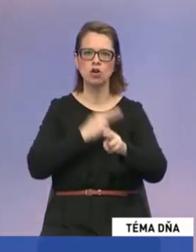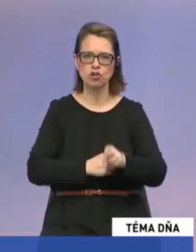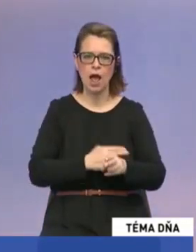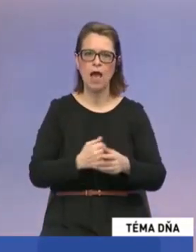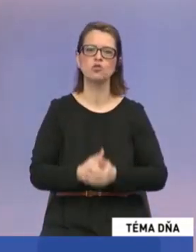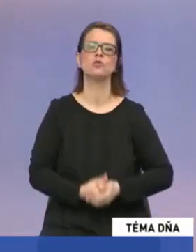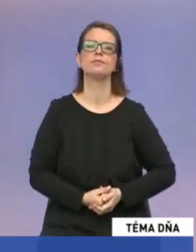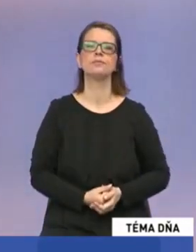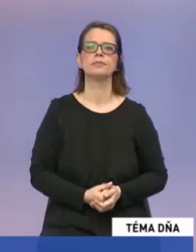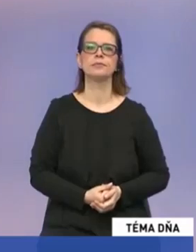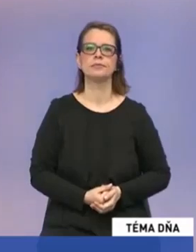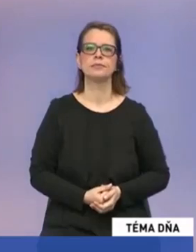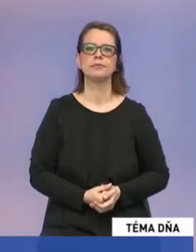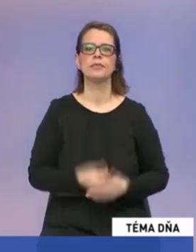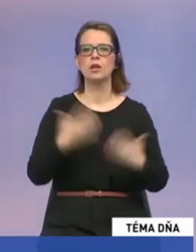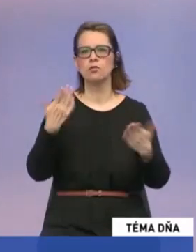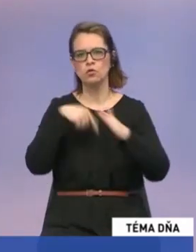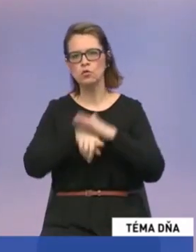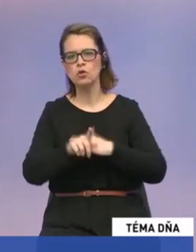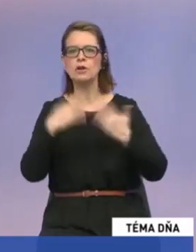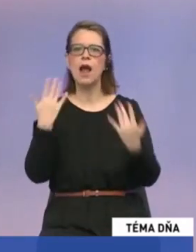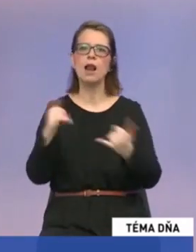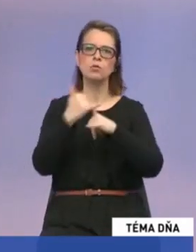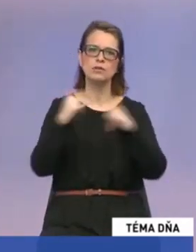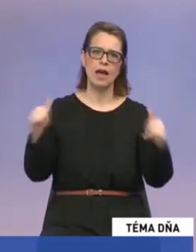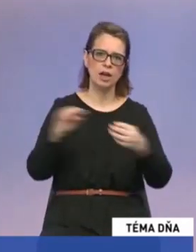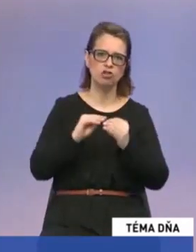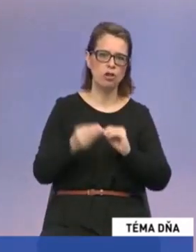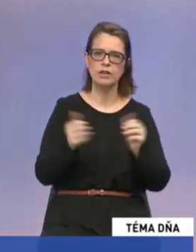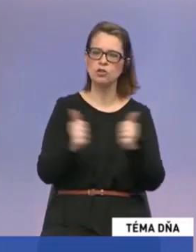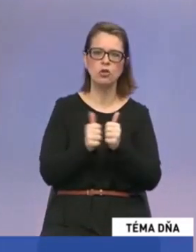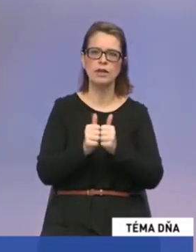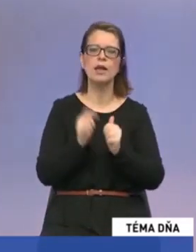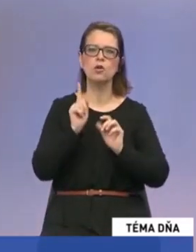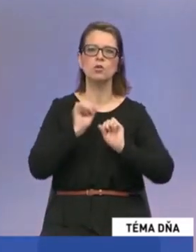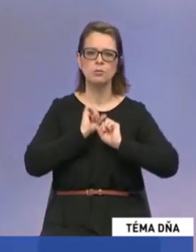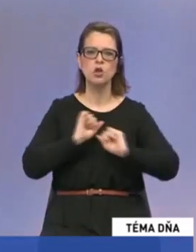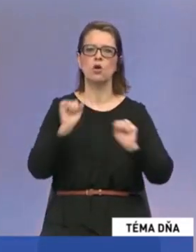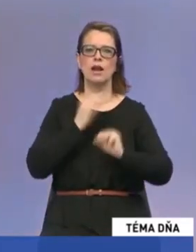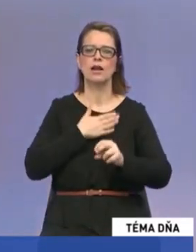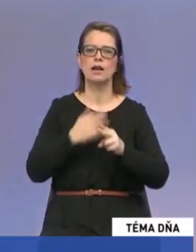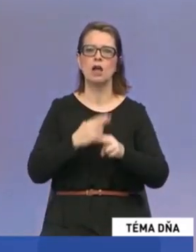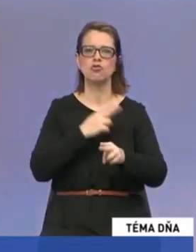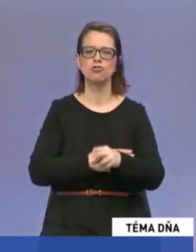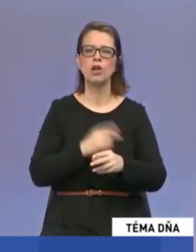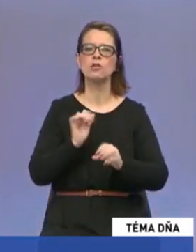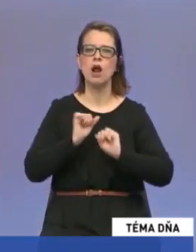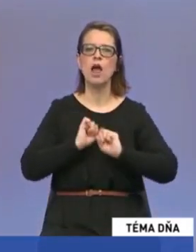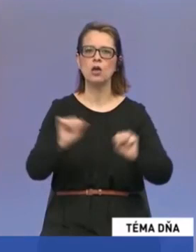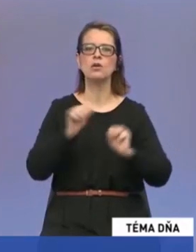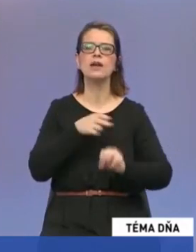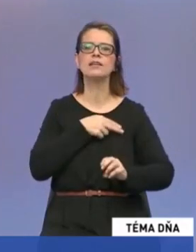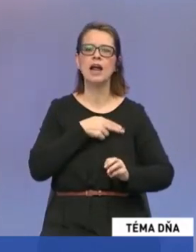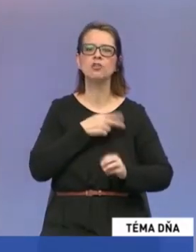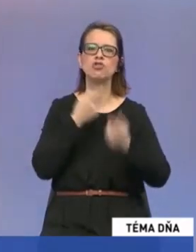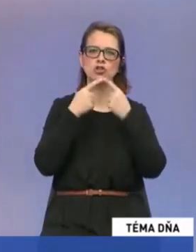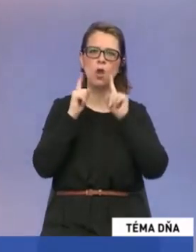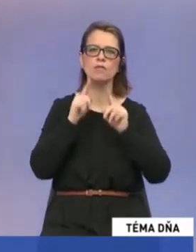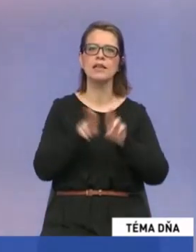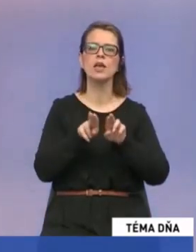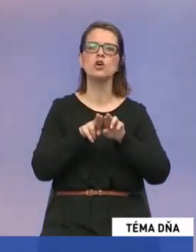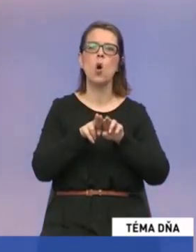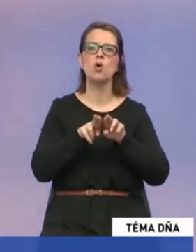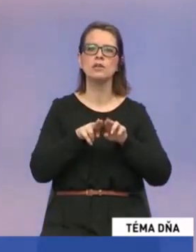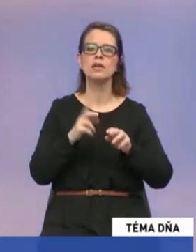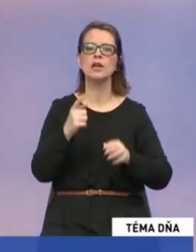takého, či už sa bavíme o vnútorných alebo zahraničných záležitostiach štátu, ale takisto aj ochrana tradičnej slovenskej rodiny v zmysle